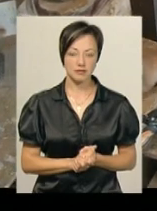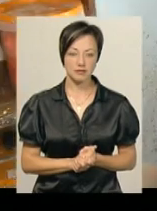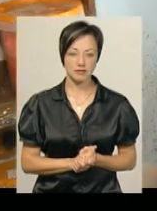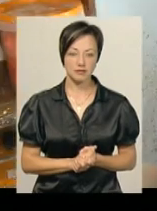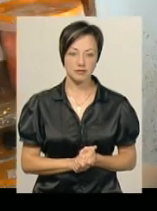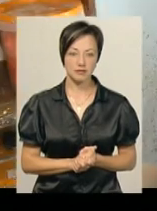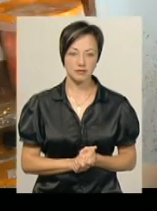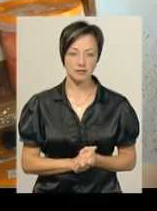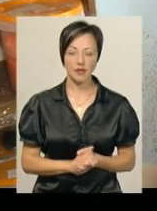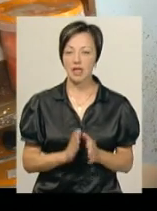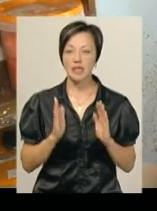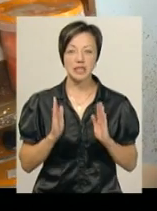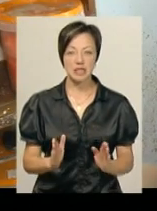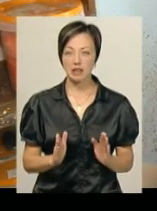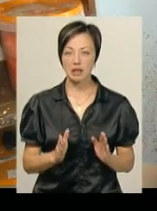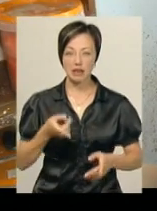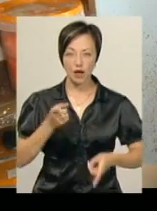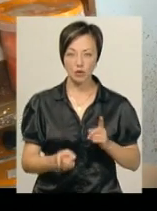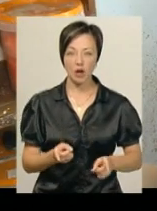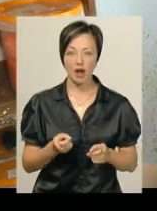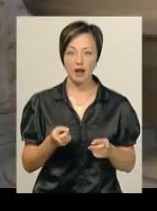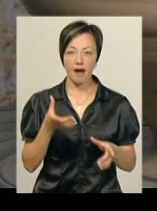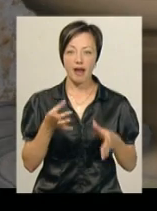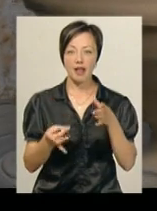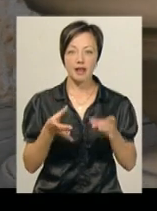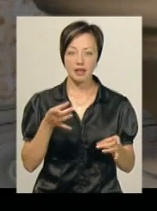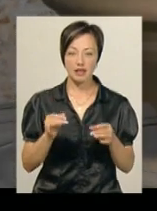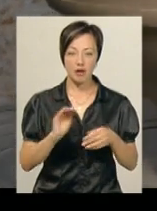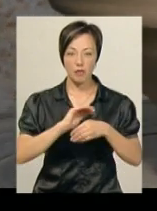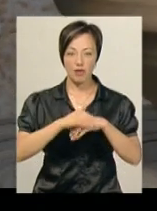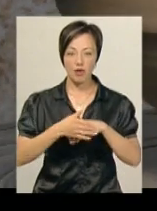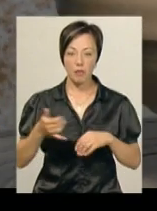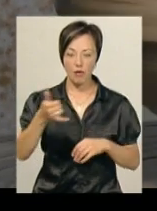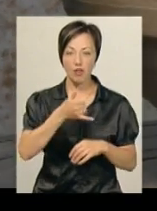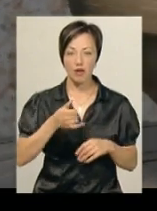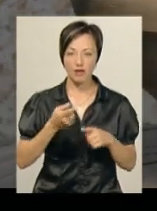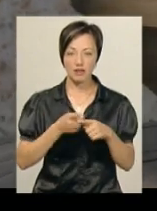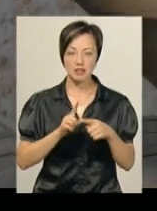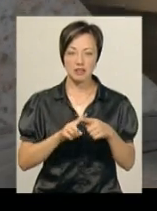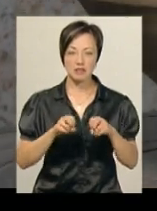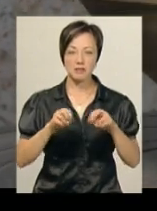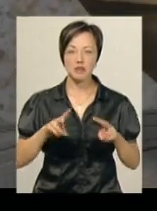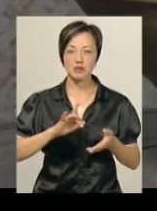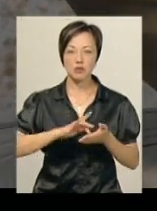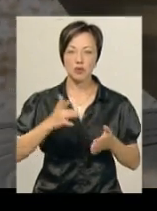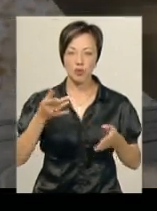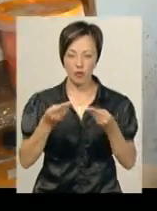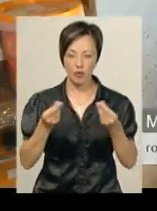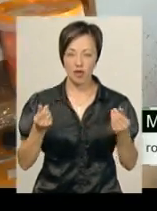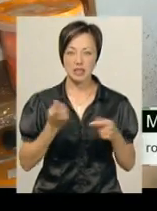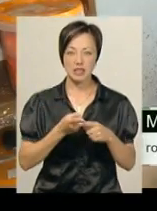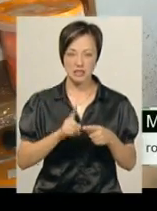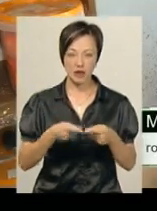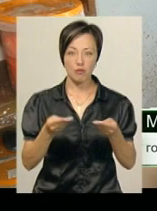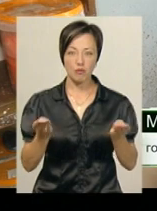Тільки глина, натуральна сировина і покриття полива або розсилікатне скло. То оцей посуд